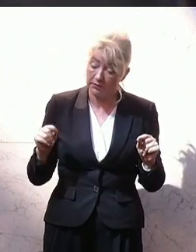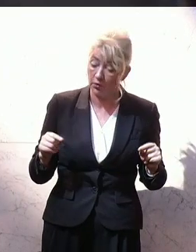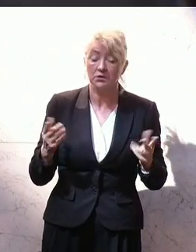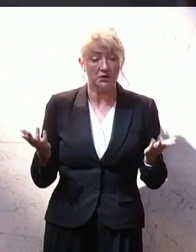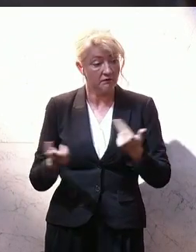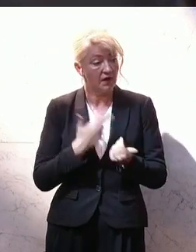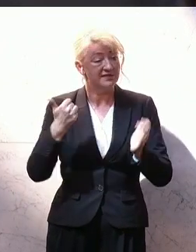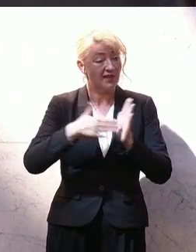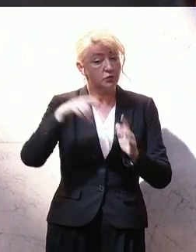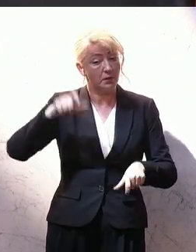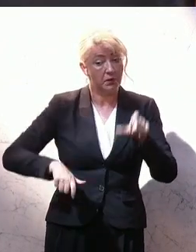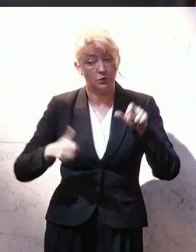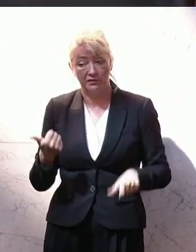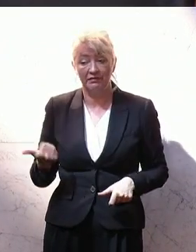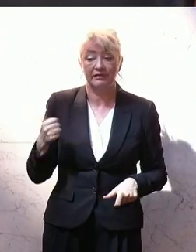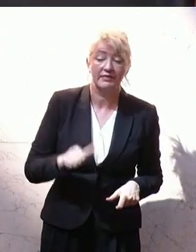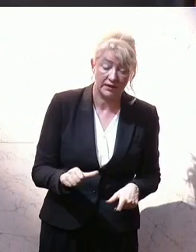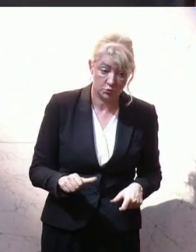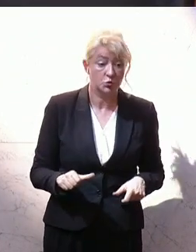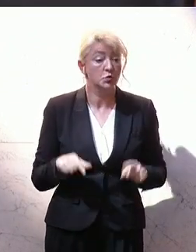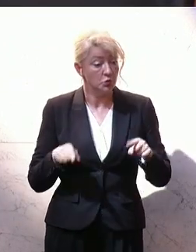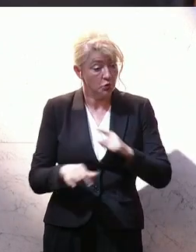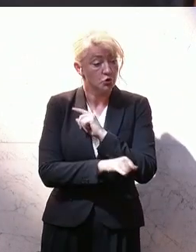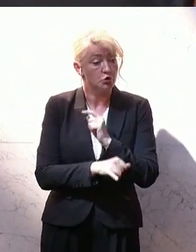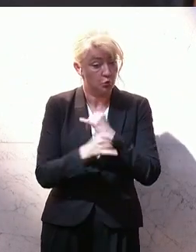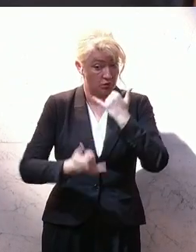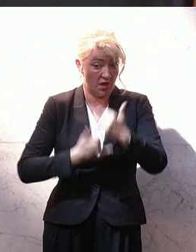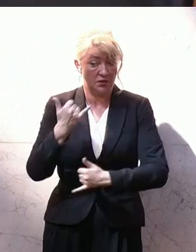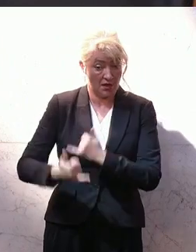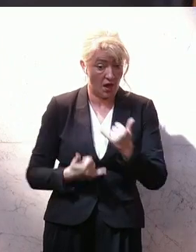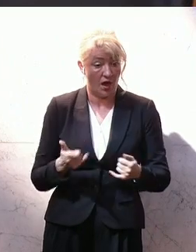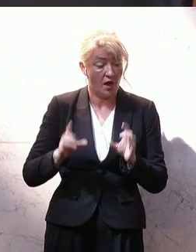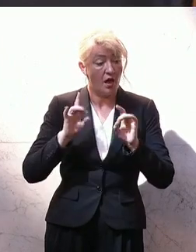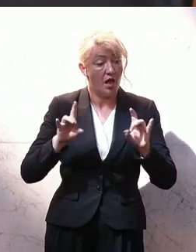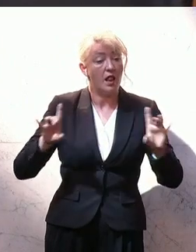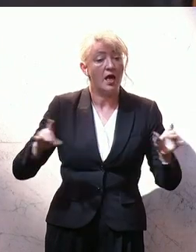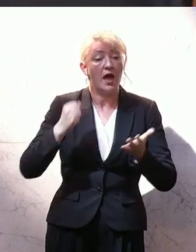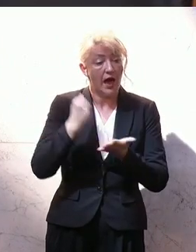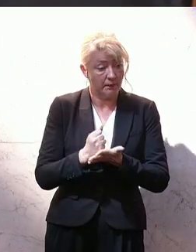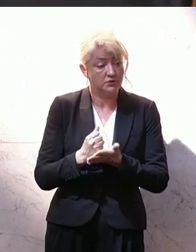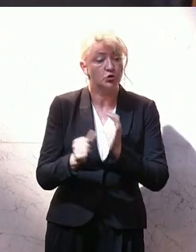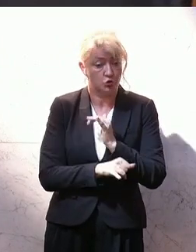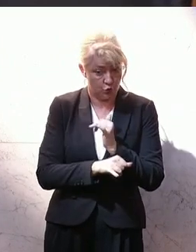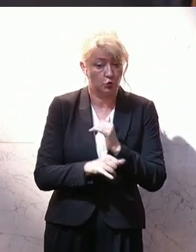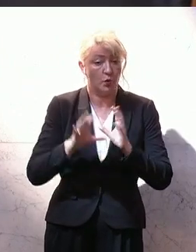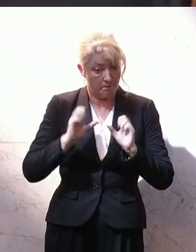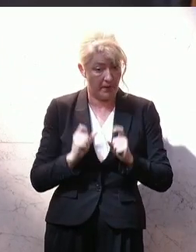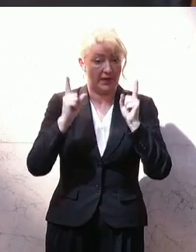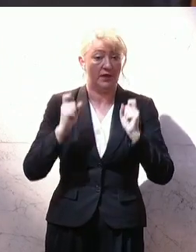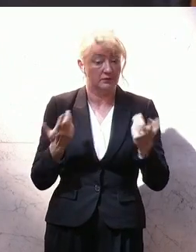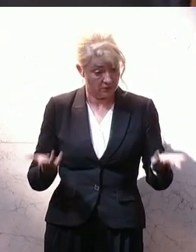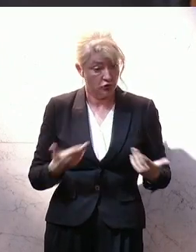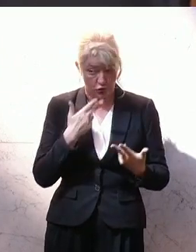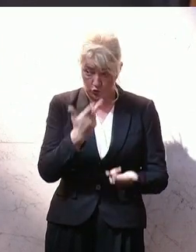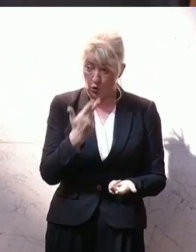fast 1.000 Personen zusätzlich, die in diesem Studienjahr mit einem Lehramtsstudium bekommen haben. So sieht Recruiting aus.